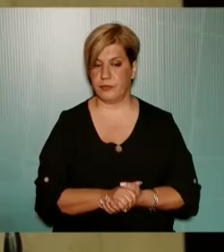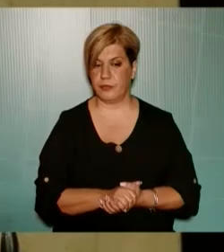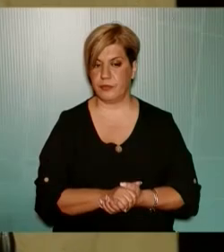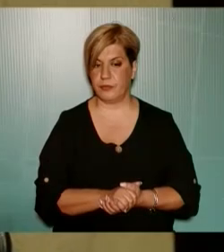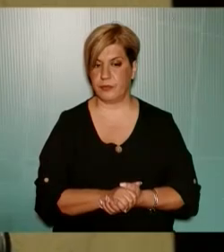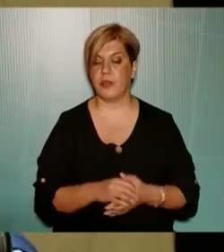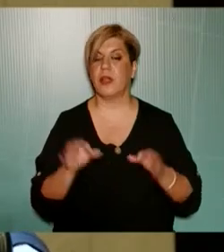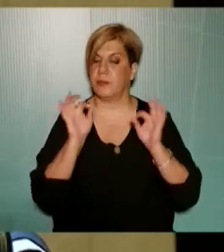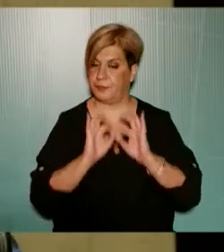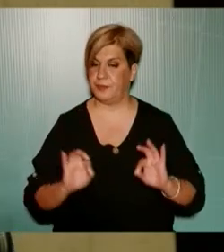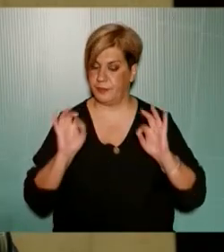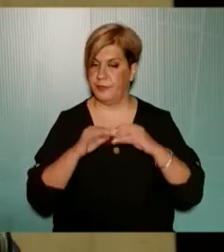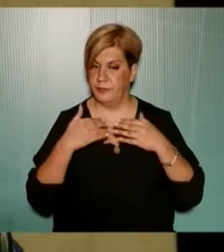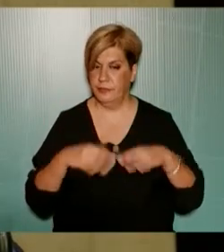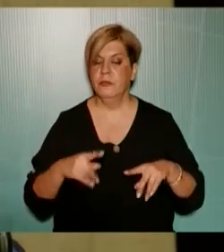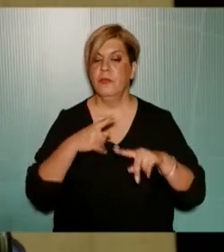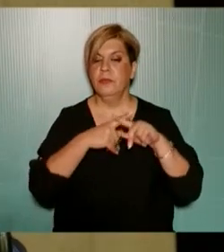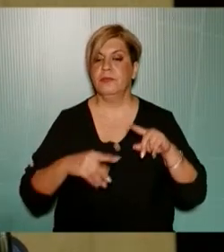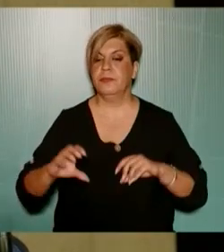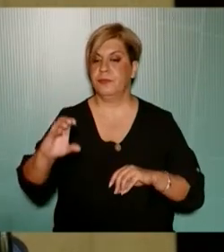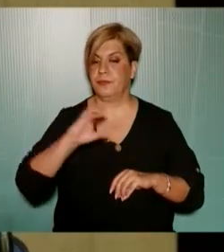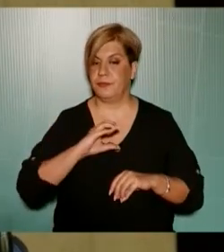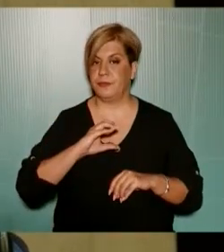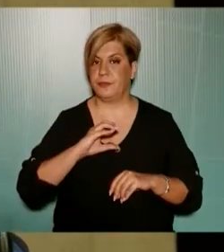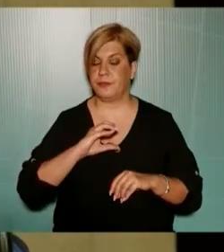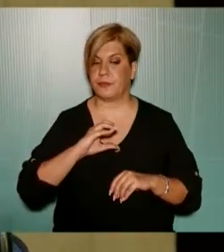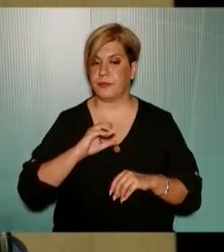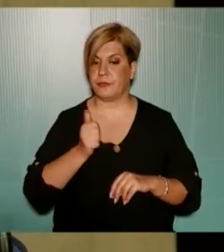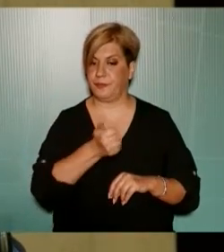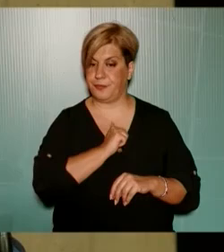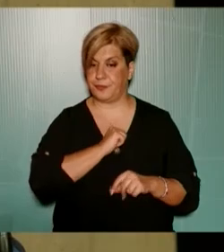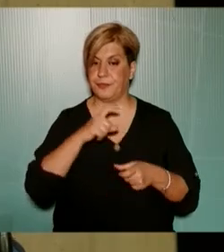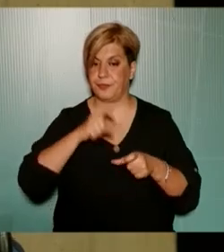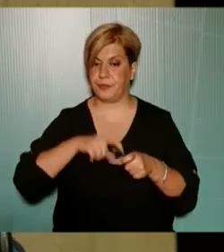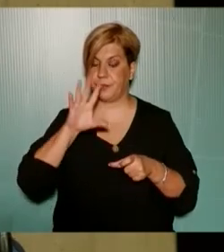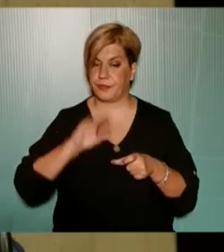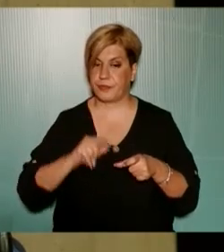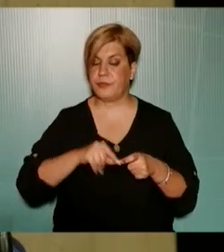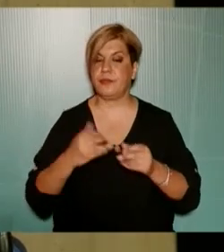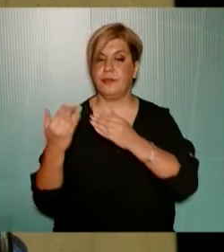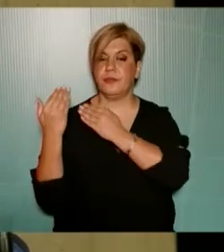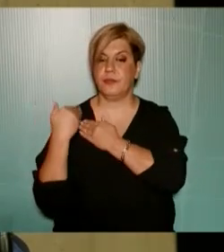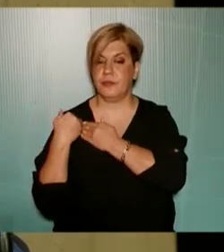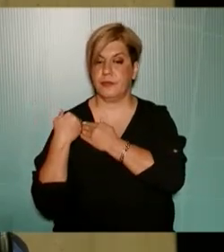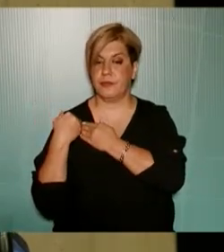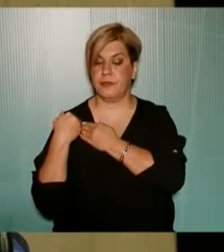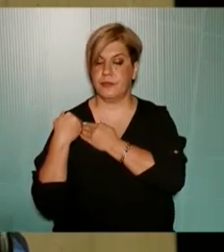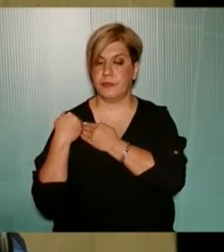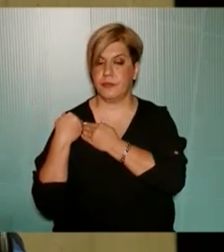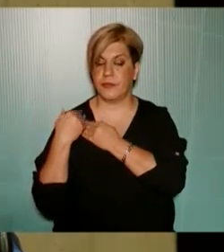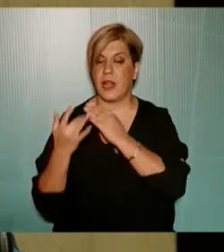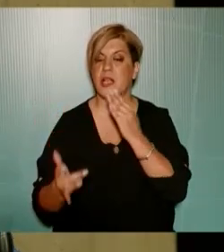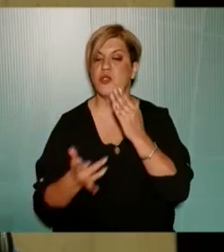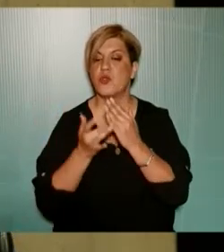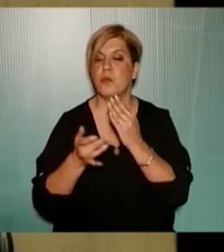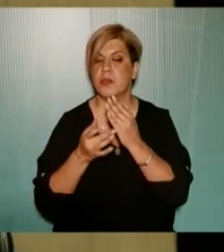και ήδη έχουμε λάβει μία χορηγία από ιδιωτική εταιρεία η οποία αναλαμβάνει να εξοπλίσει